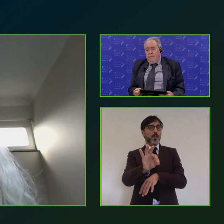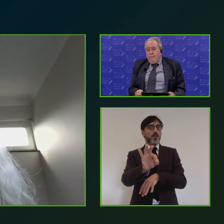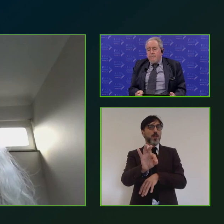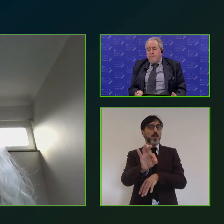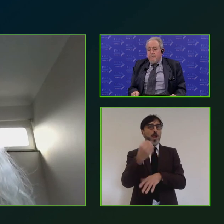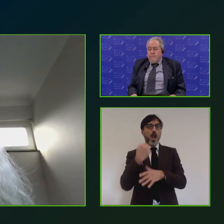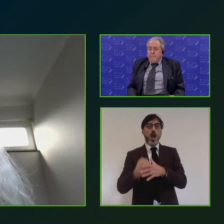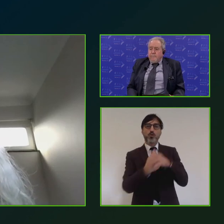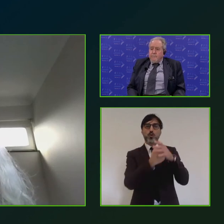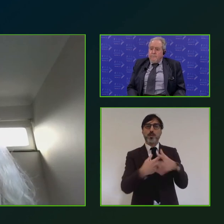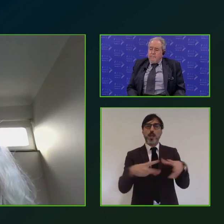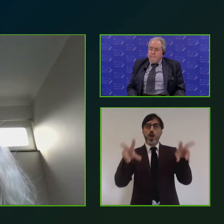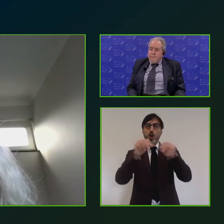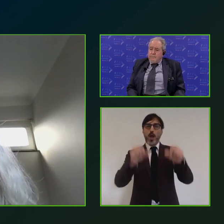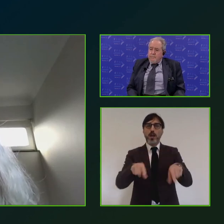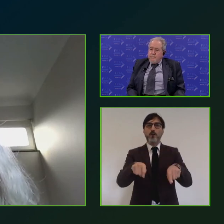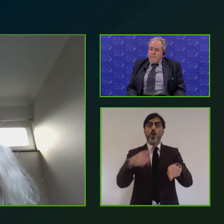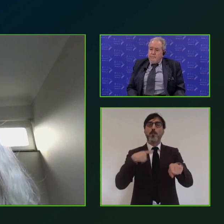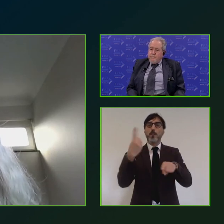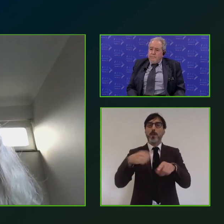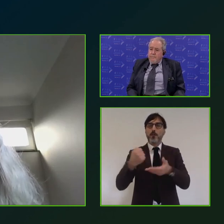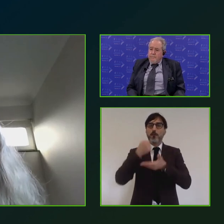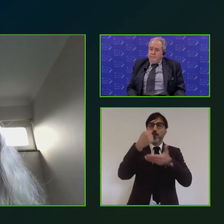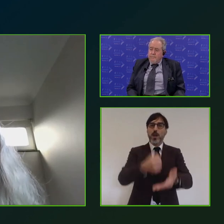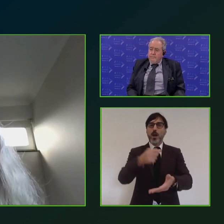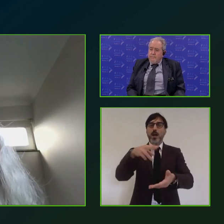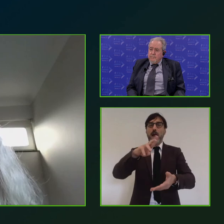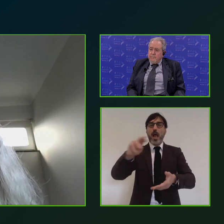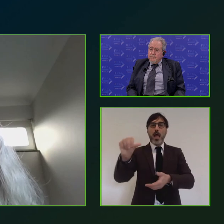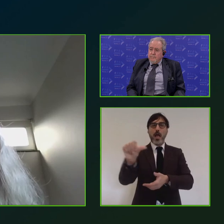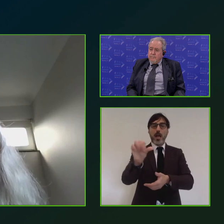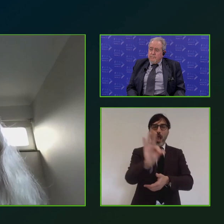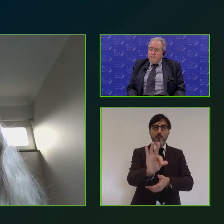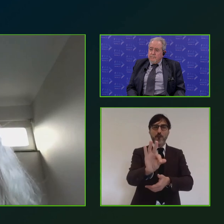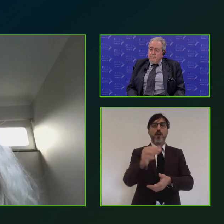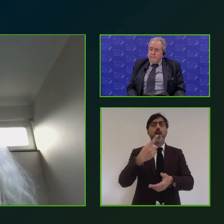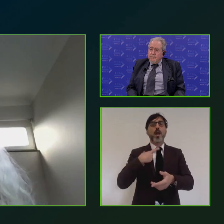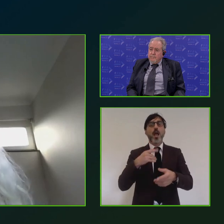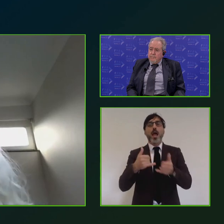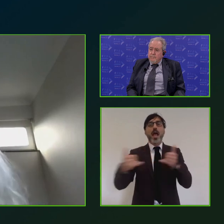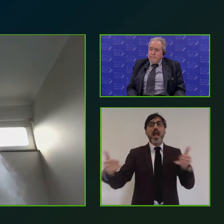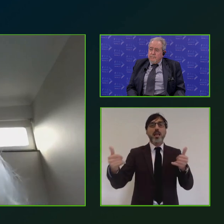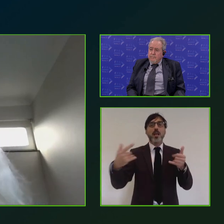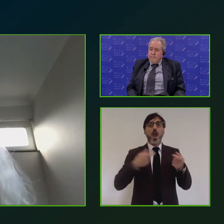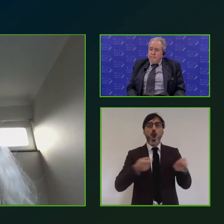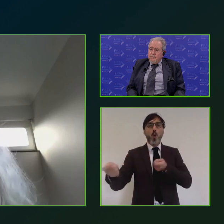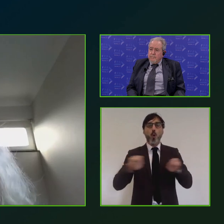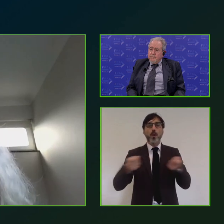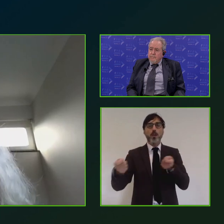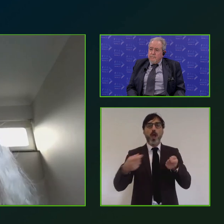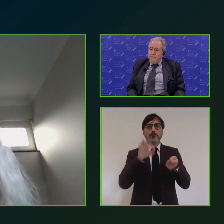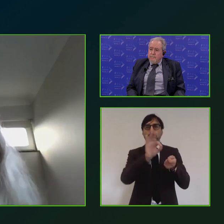sostegno delle riforme da finanziare col fondo RRF le linee guida identificano ad esempio